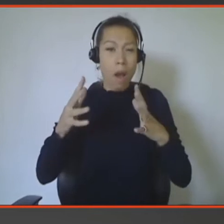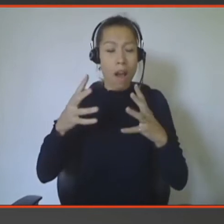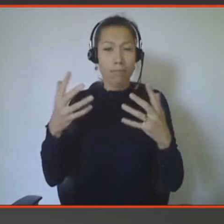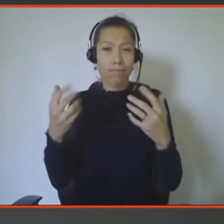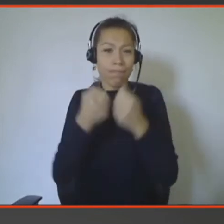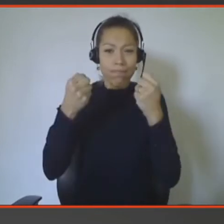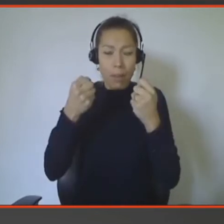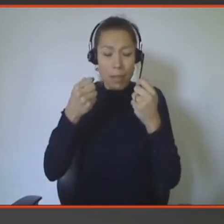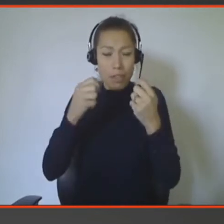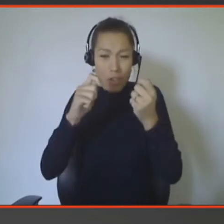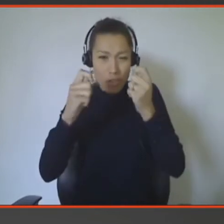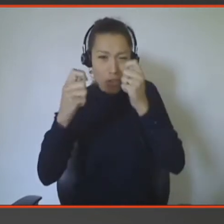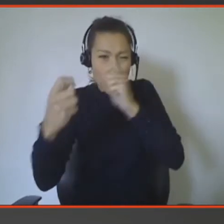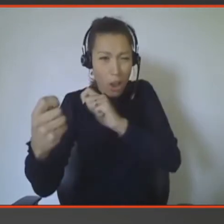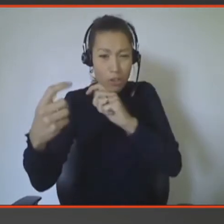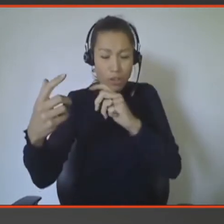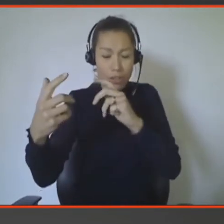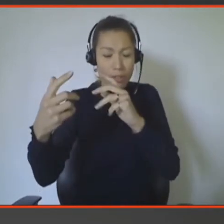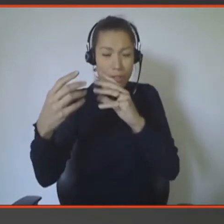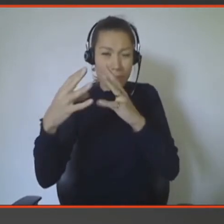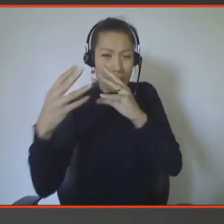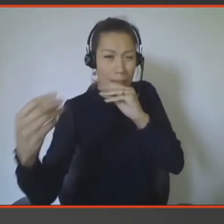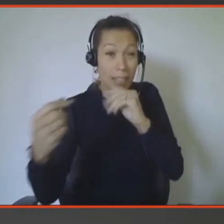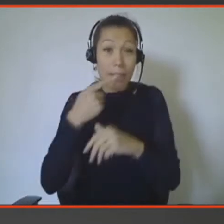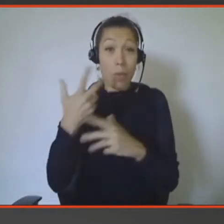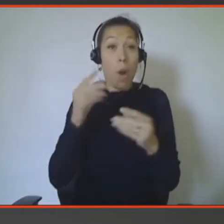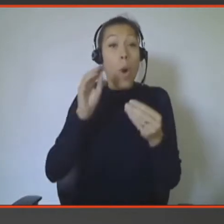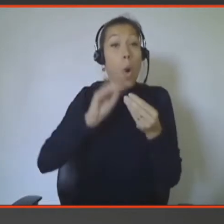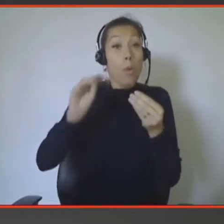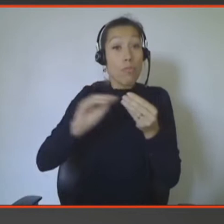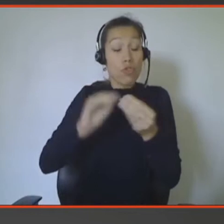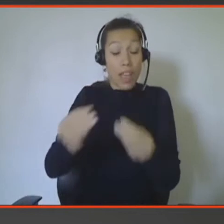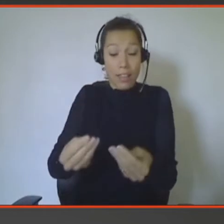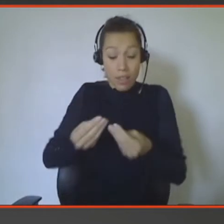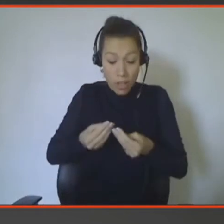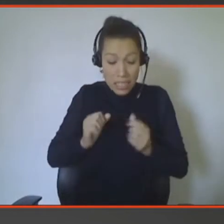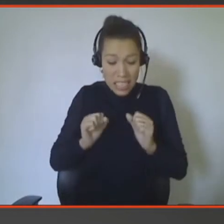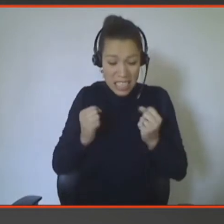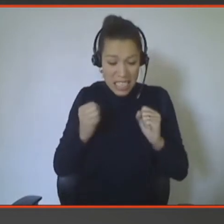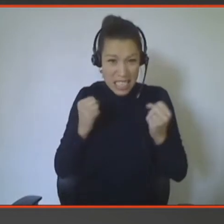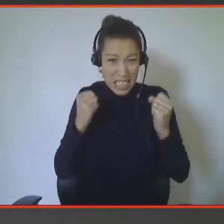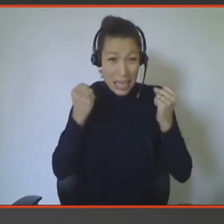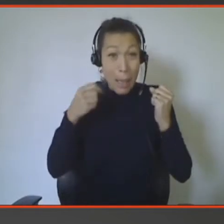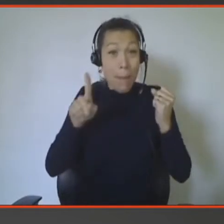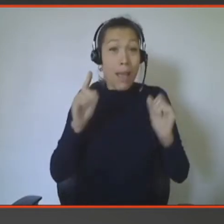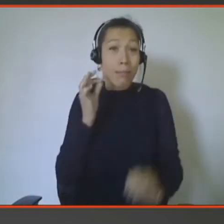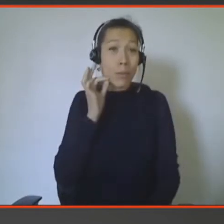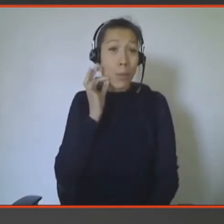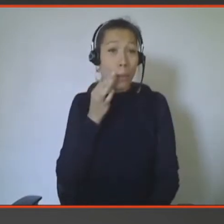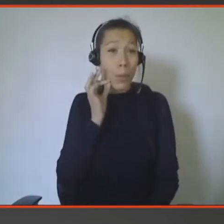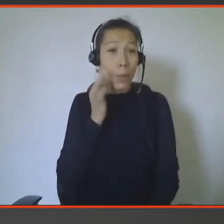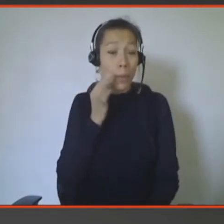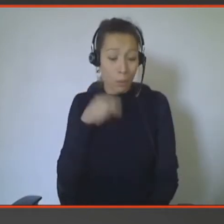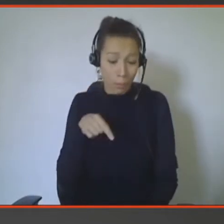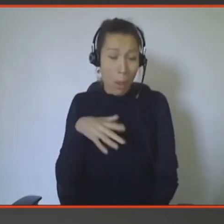des objets qui sont vraiment, vraiment énervants mais qui sont mignons et qui sont jolis donc en fait, vous les aimez bien quand même.